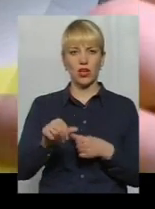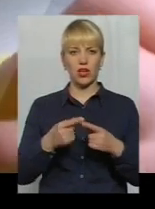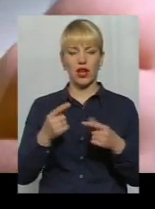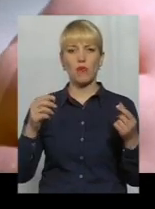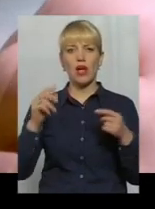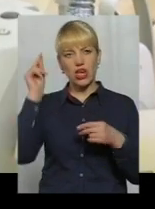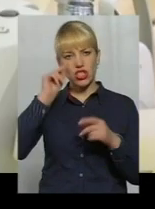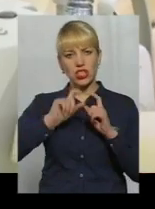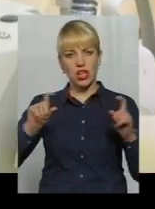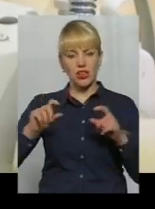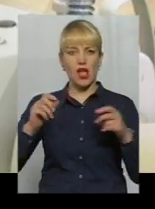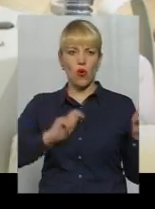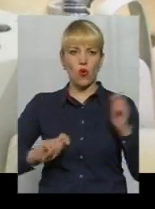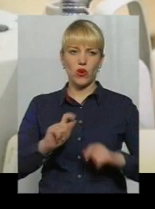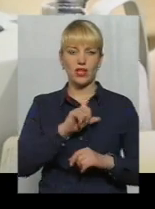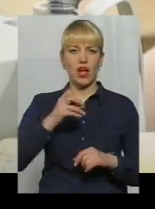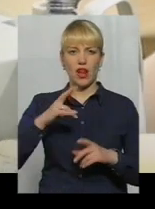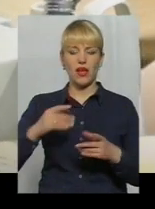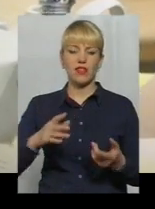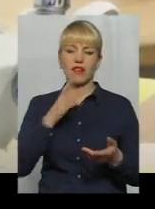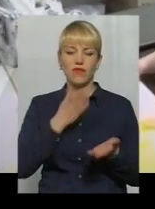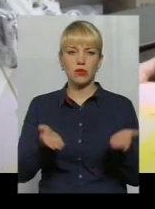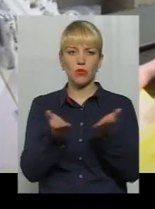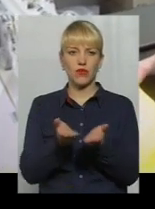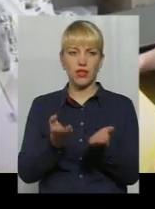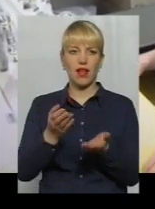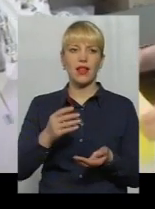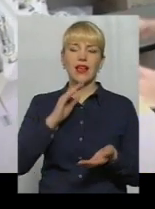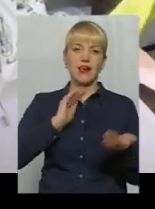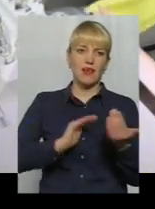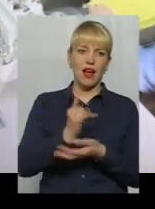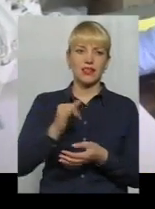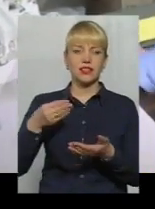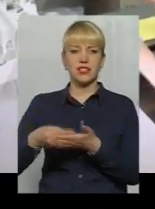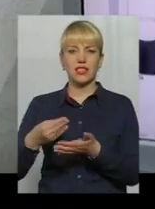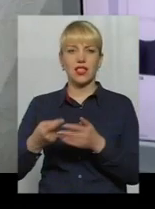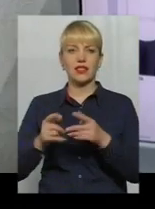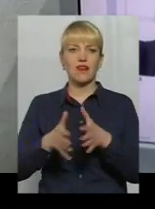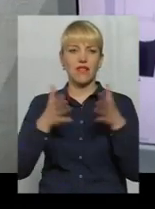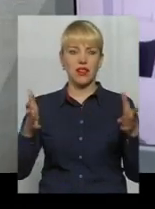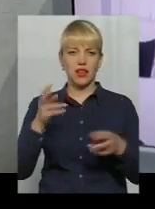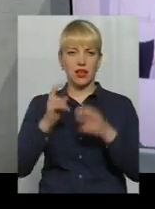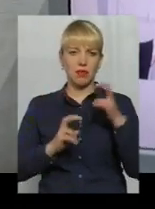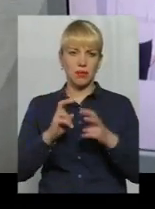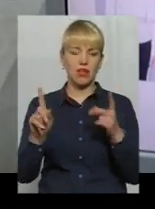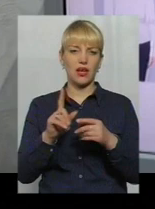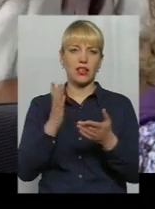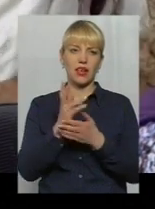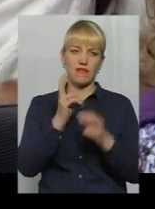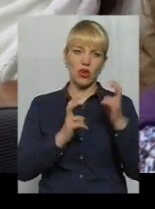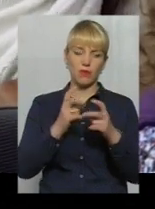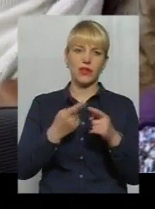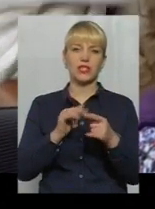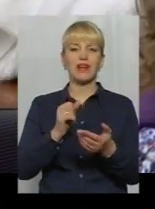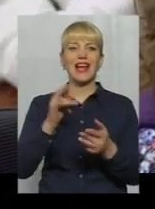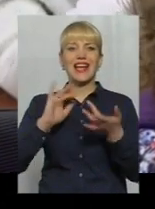Політика бренду «Хелена» завжди відповідала співвідношенню ціна-якість. «Хелена» – це велика структура, що складається не лише з виробництва. Це